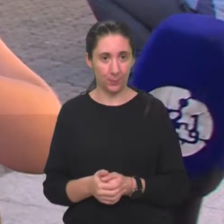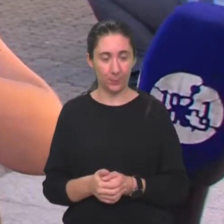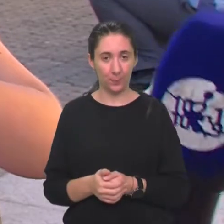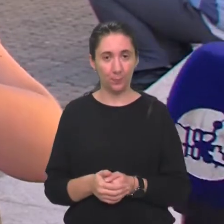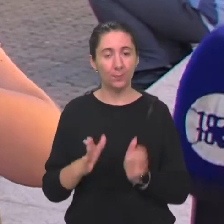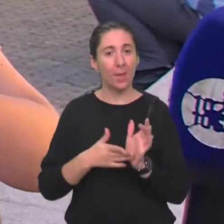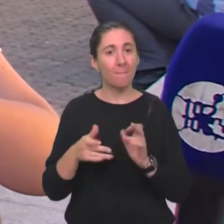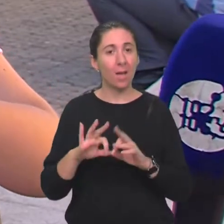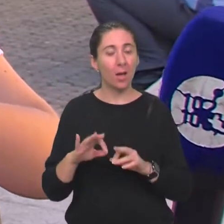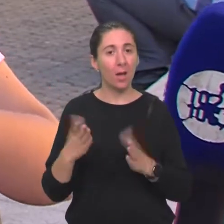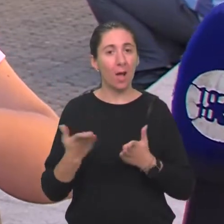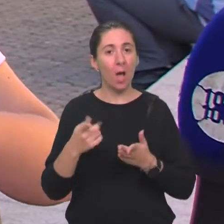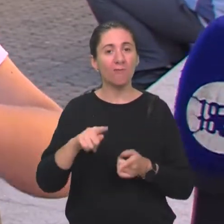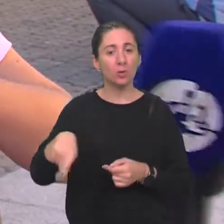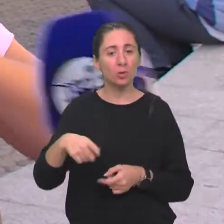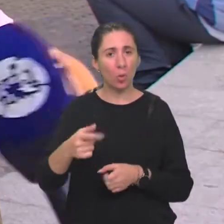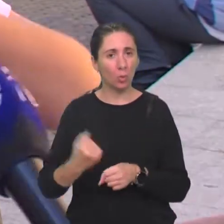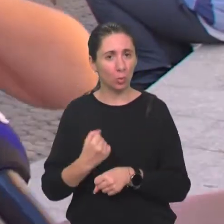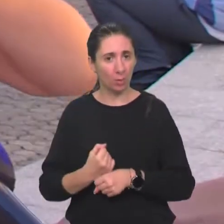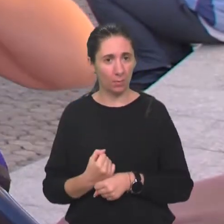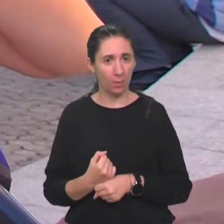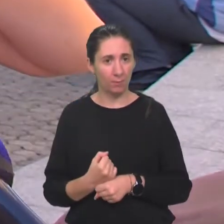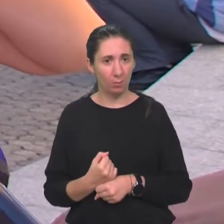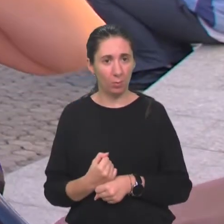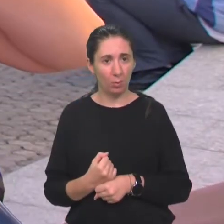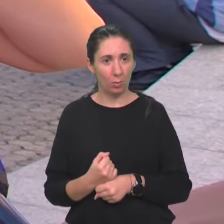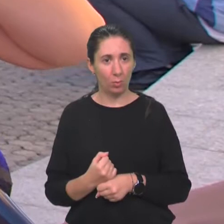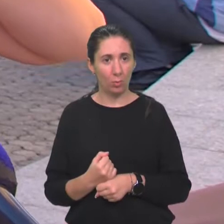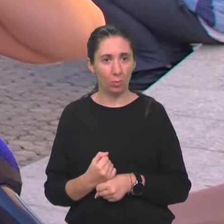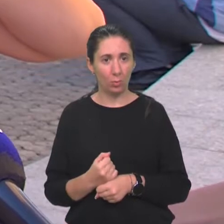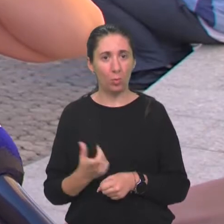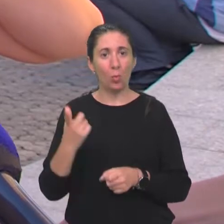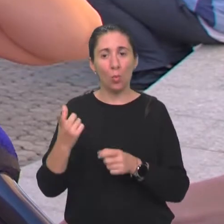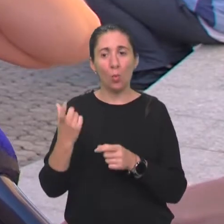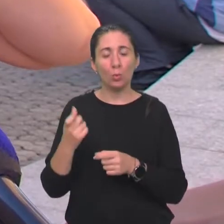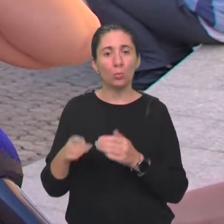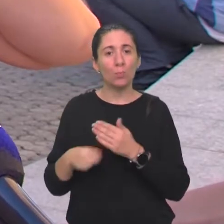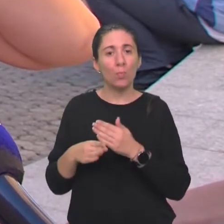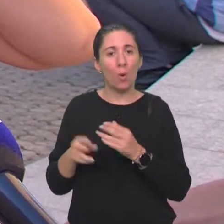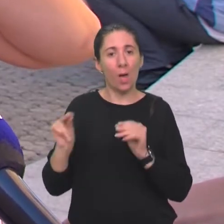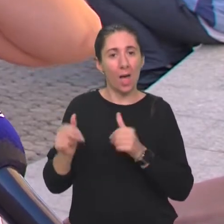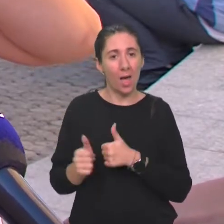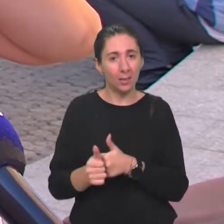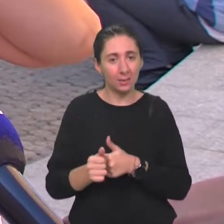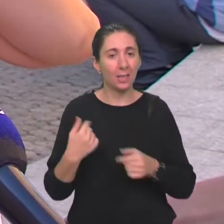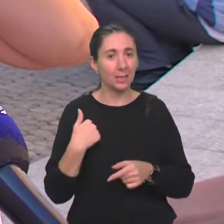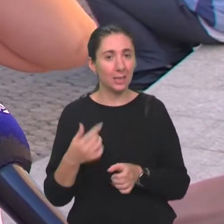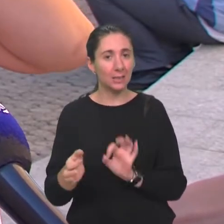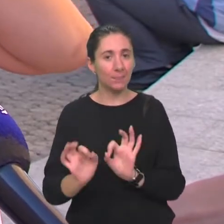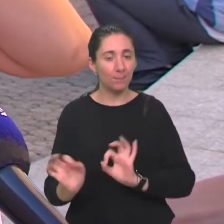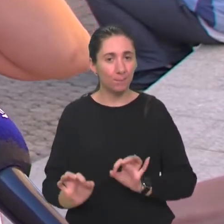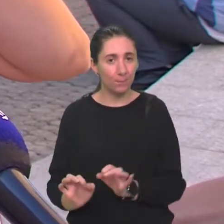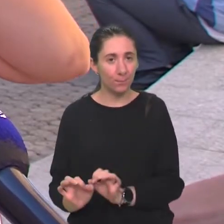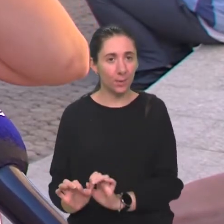Evo Maja, kako si tortu pripremila? Ovako, uz pomoć asistentice pripremili